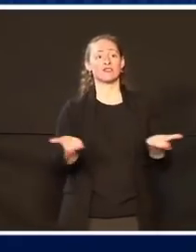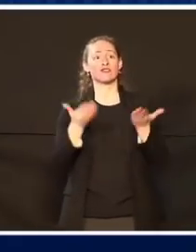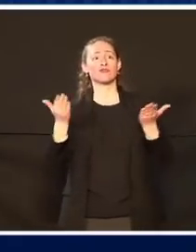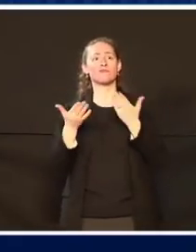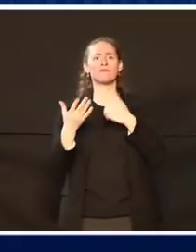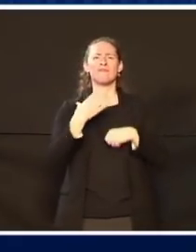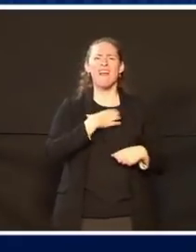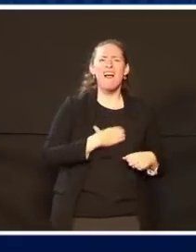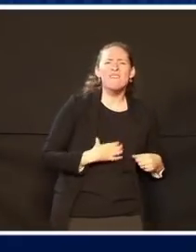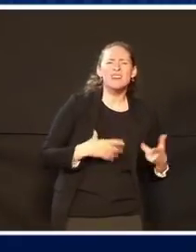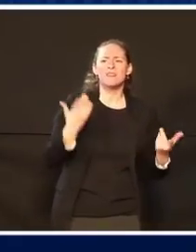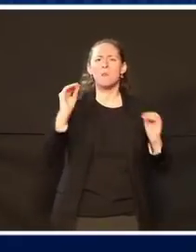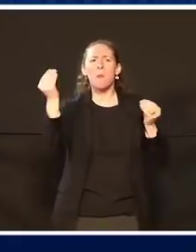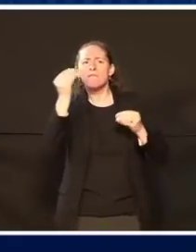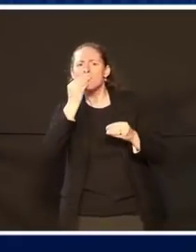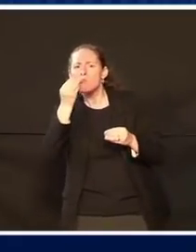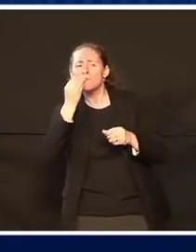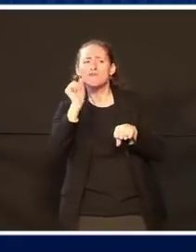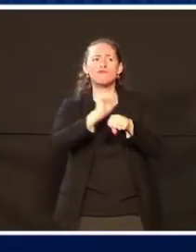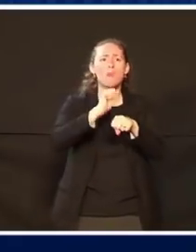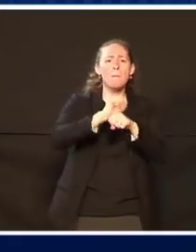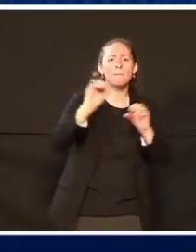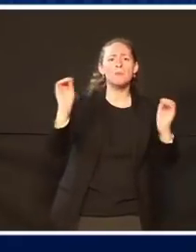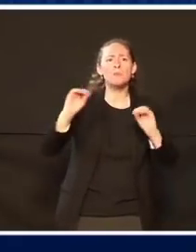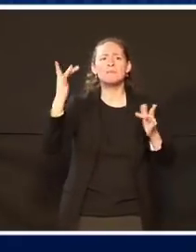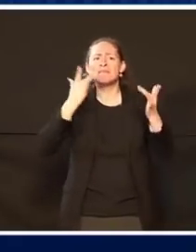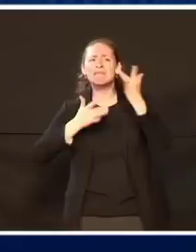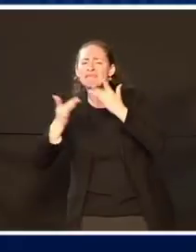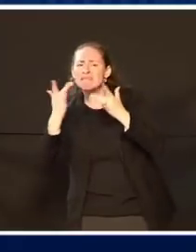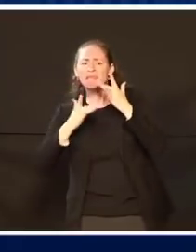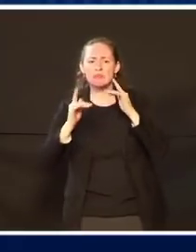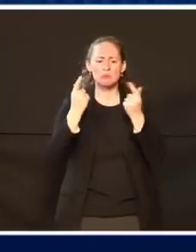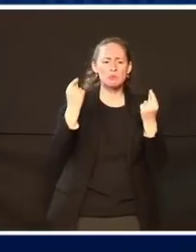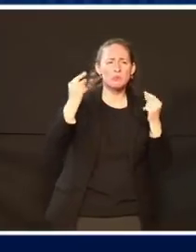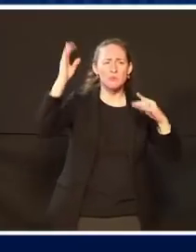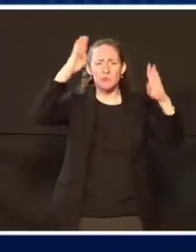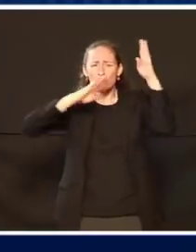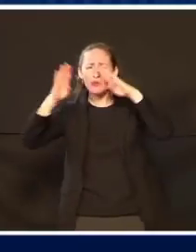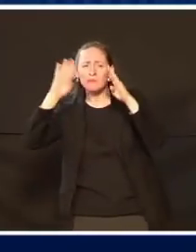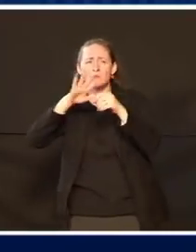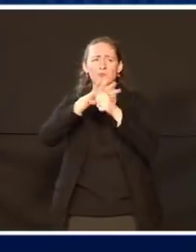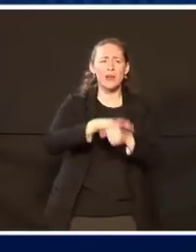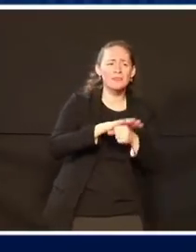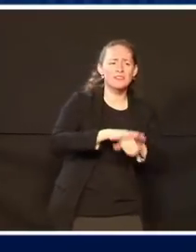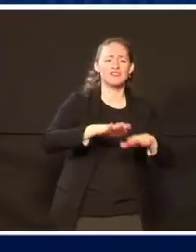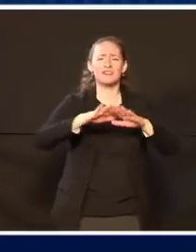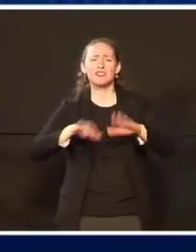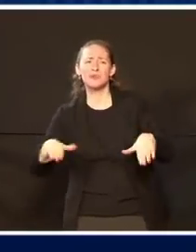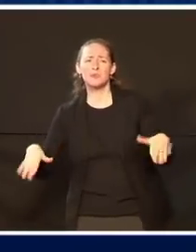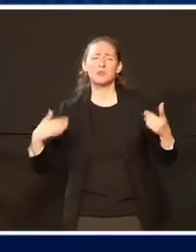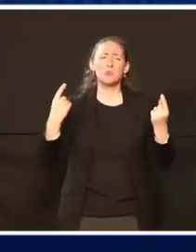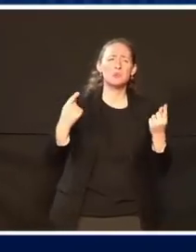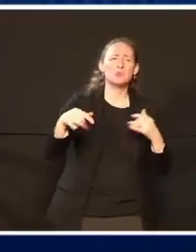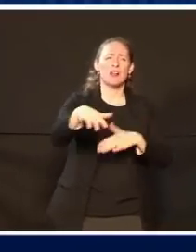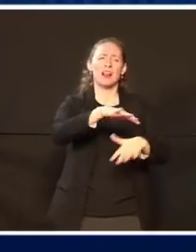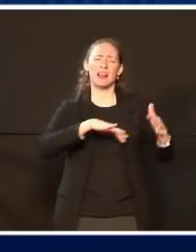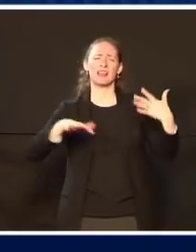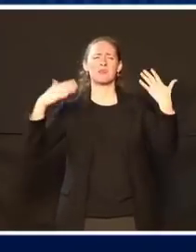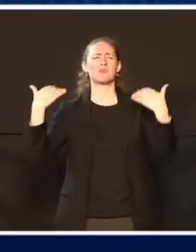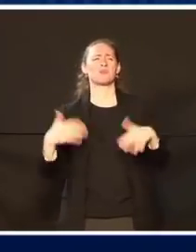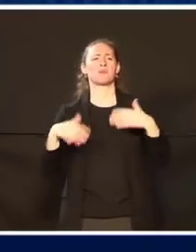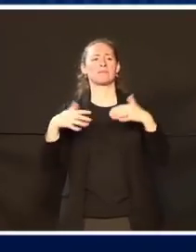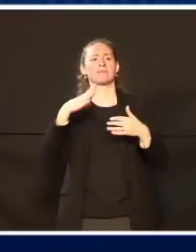die Hunger haben, die nicht wissen, wie sie ihre Jobs erhalten können, die sich um ihre Kinder sorgen, es wird